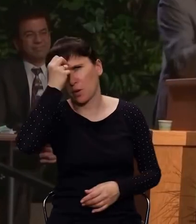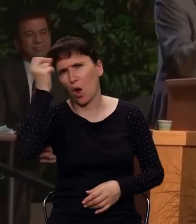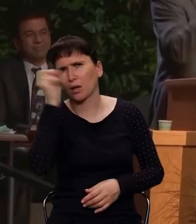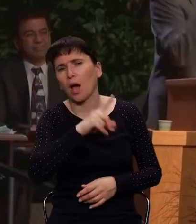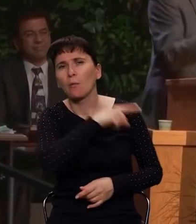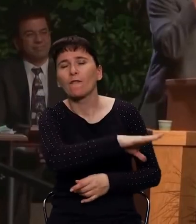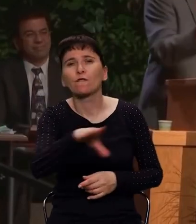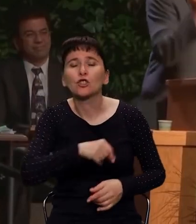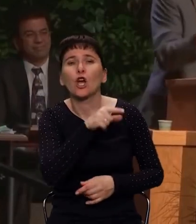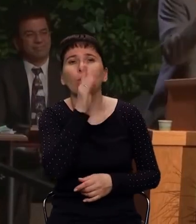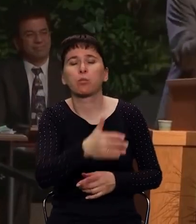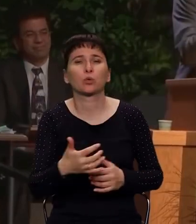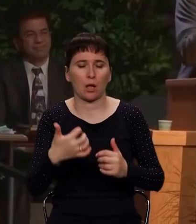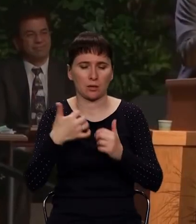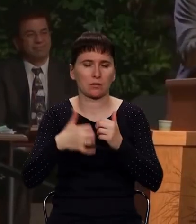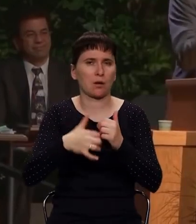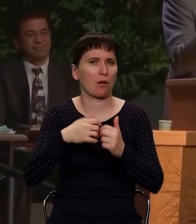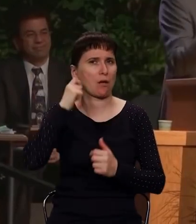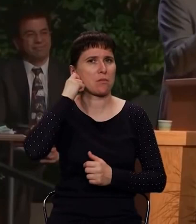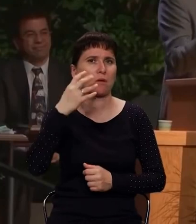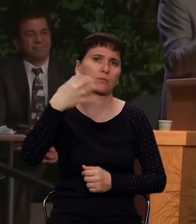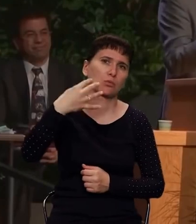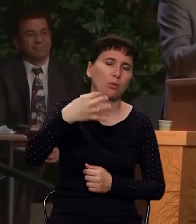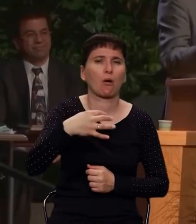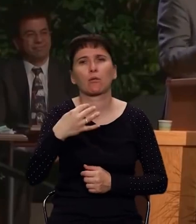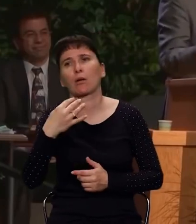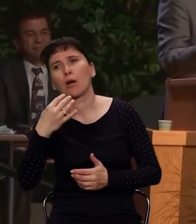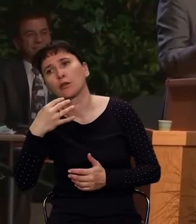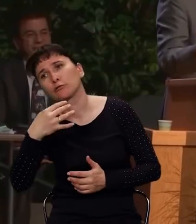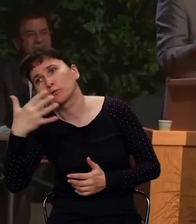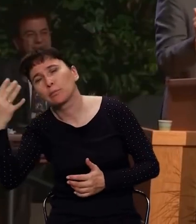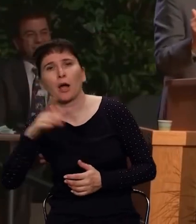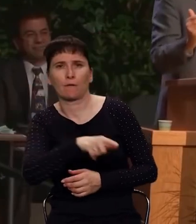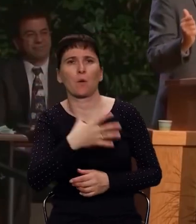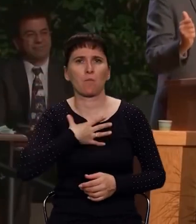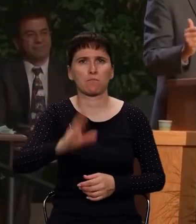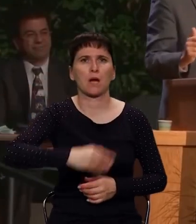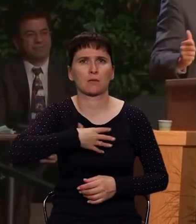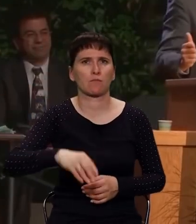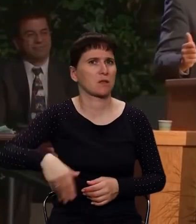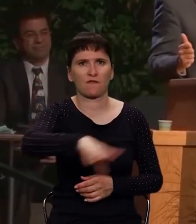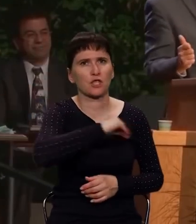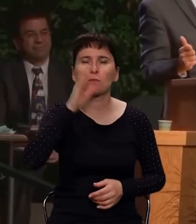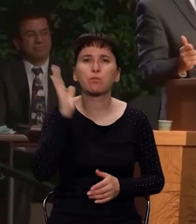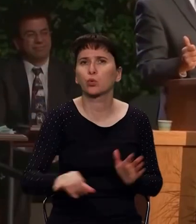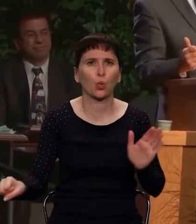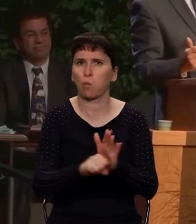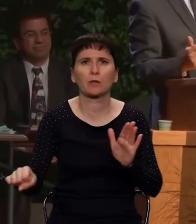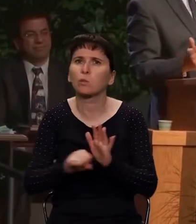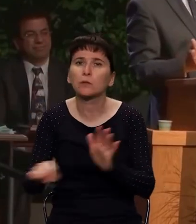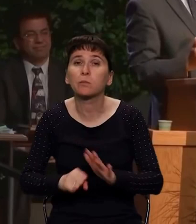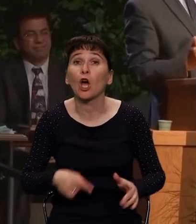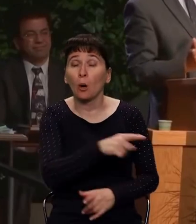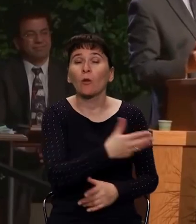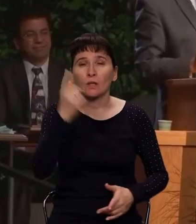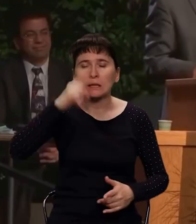с ужасом ждал своей смерти, будучи где-то лет сорока или, может, немножко больше. Они прекрасно знали, что они несут на